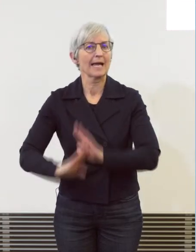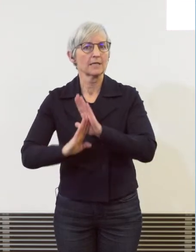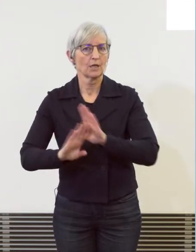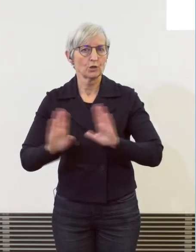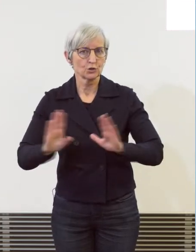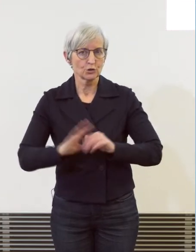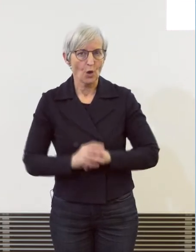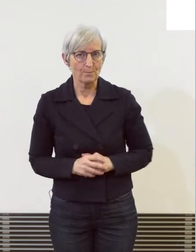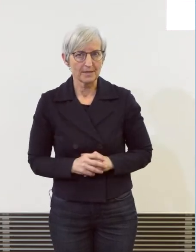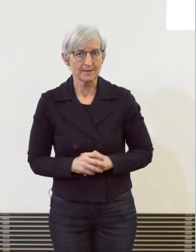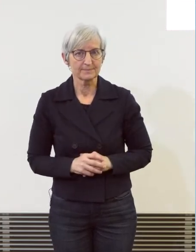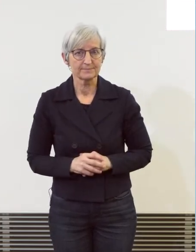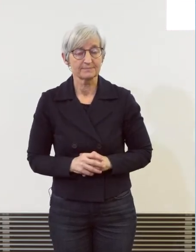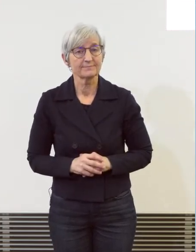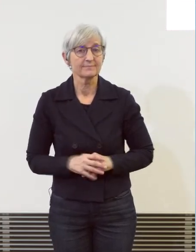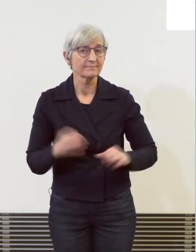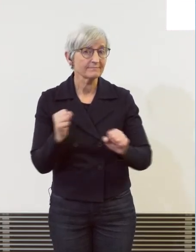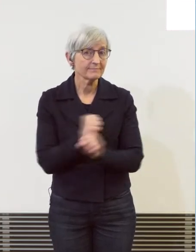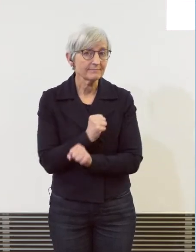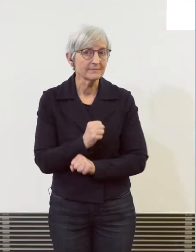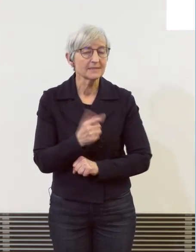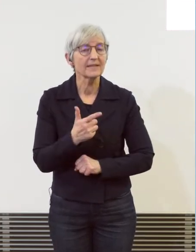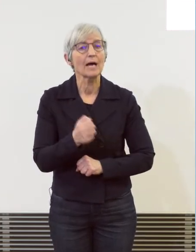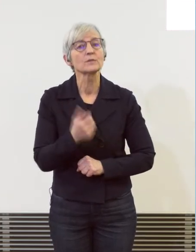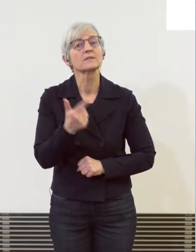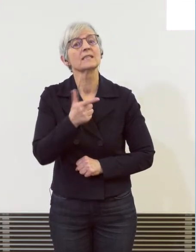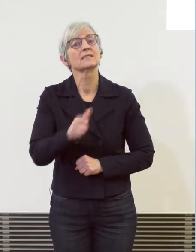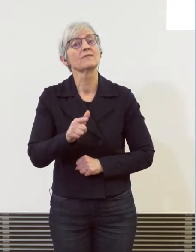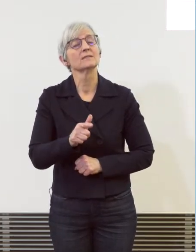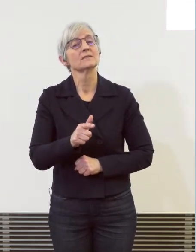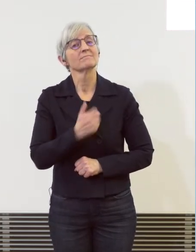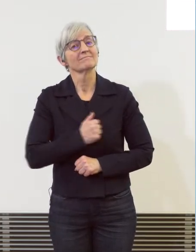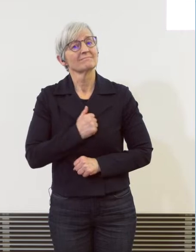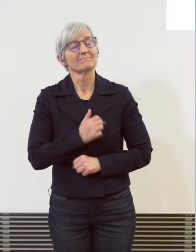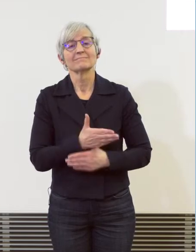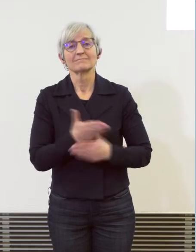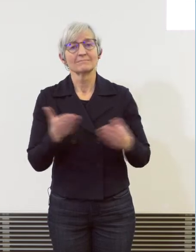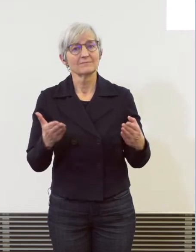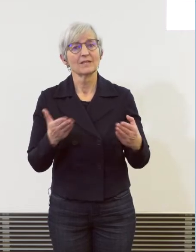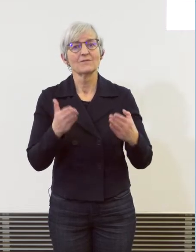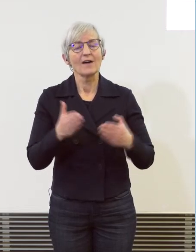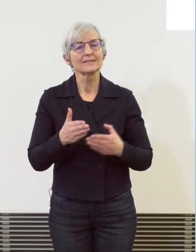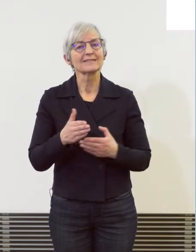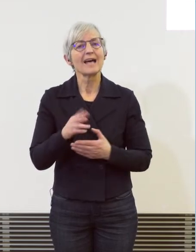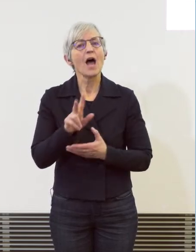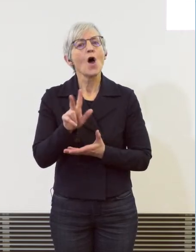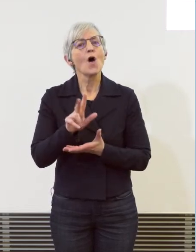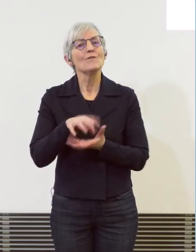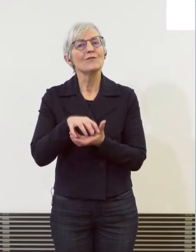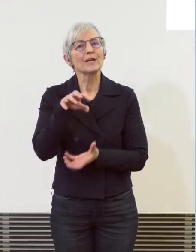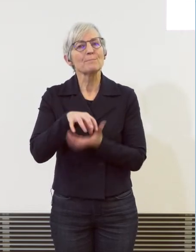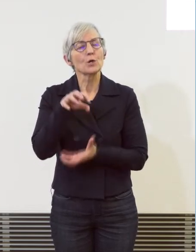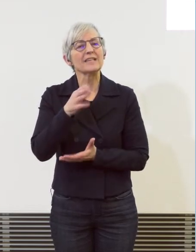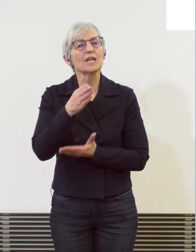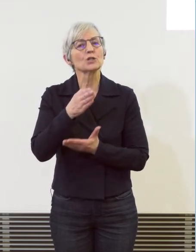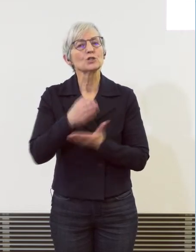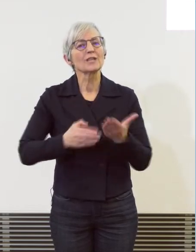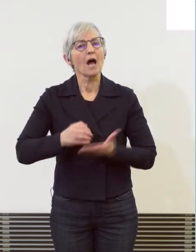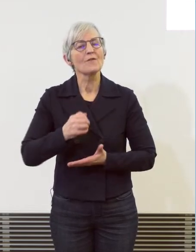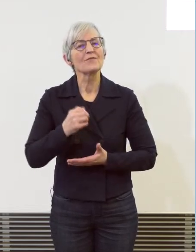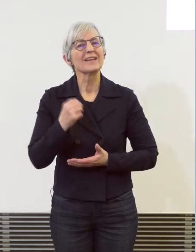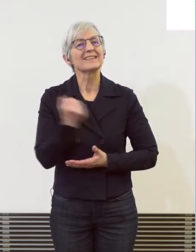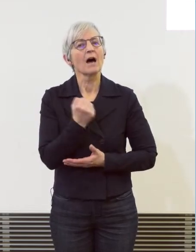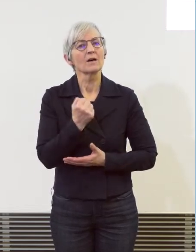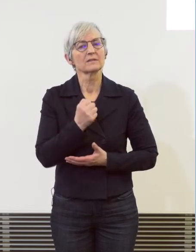Leider ist im 2022 auch der Trend zum Rückgang der Vermögensstraftaten abgebremst worden.